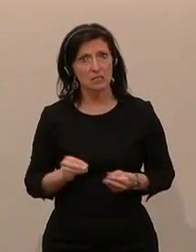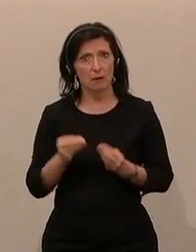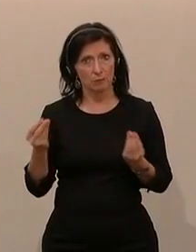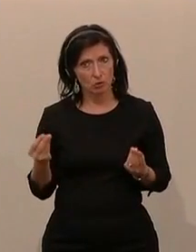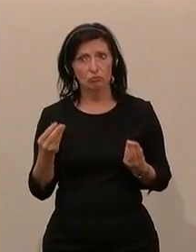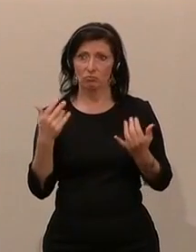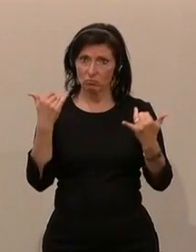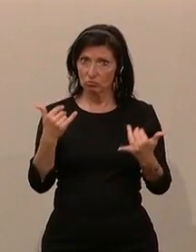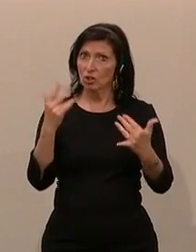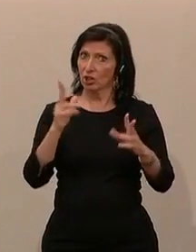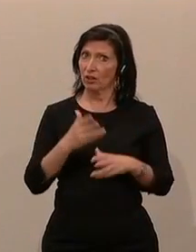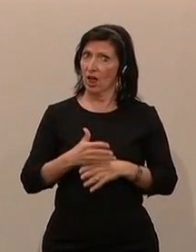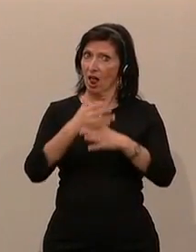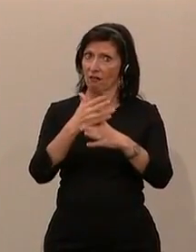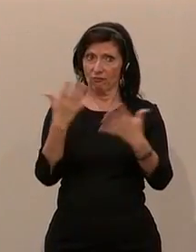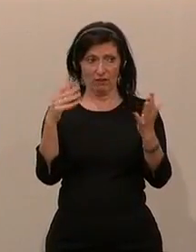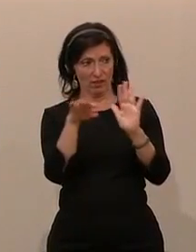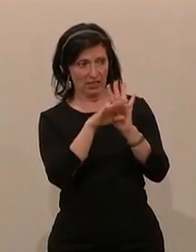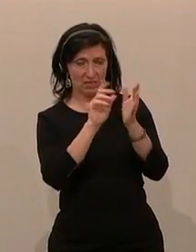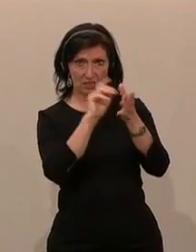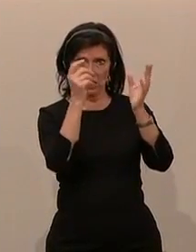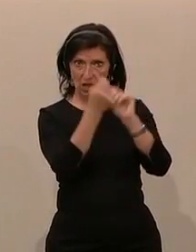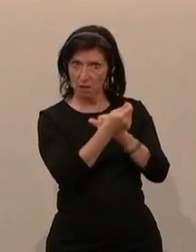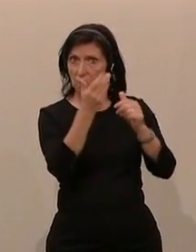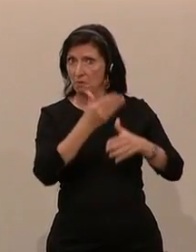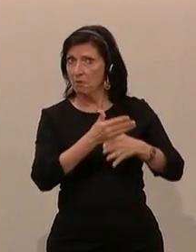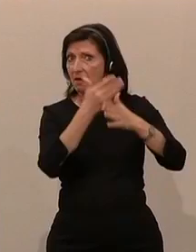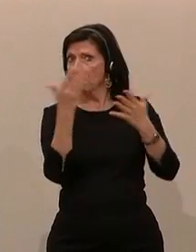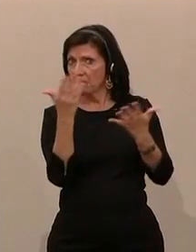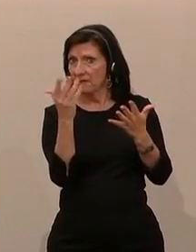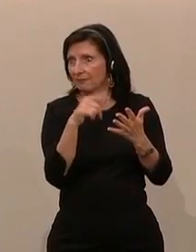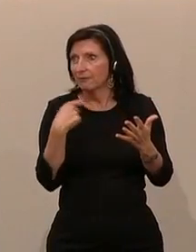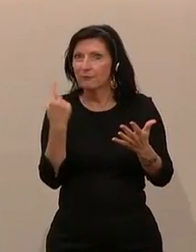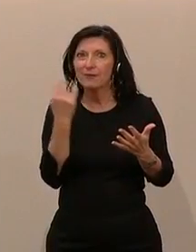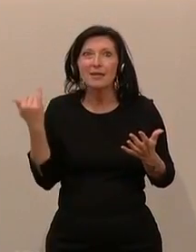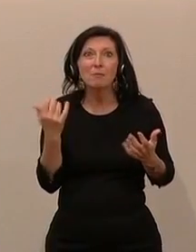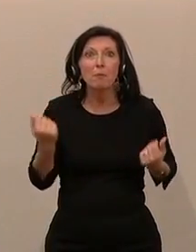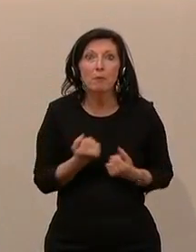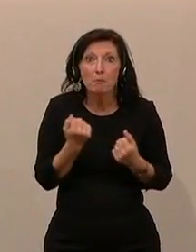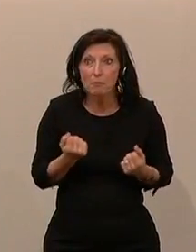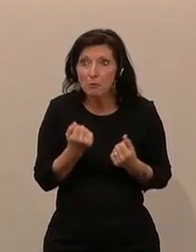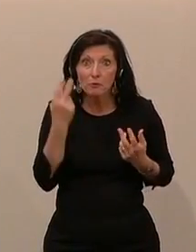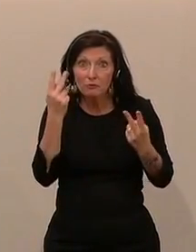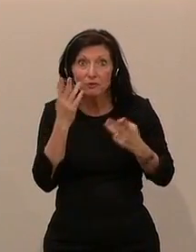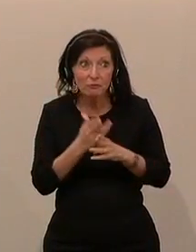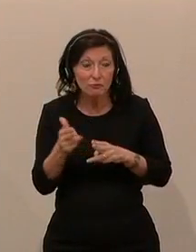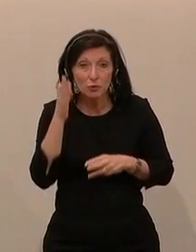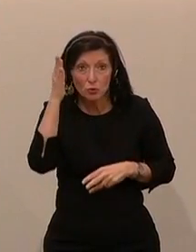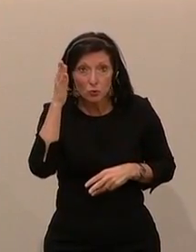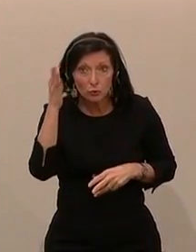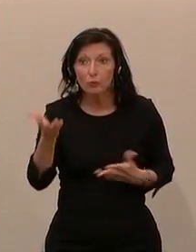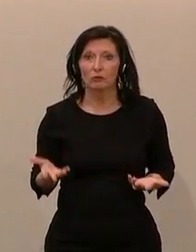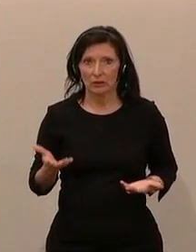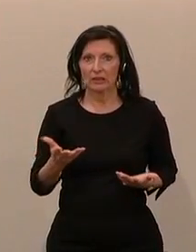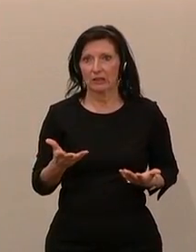dient damit diese Novelle auch zu einem, was wir ja ständig versuchen, was ein wichtiger Schritt für uns ist, nämlich ein weiterer